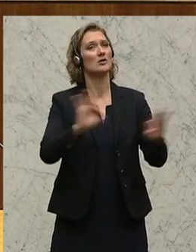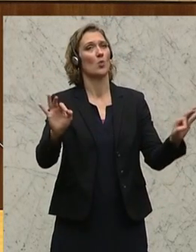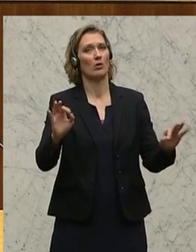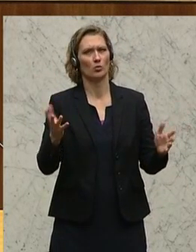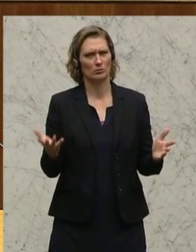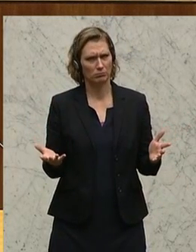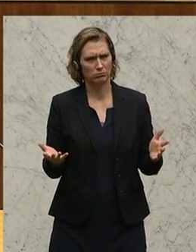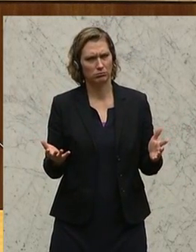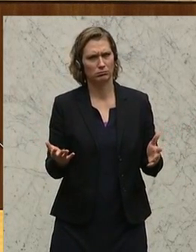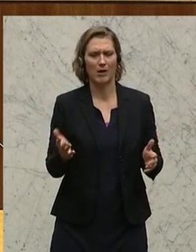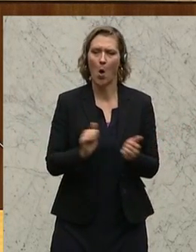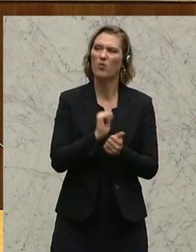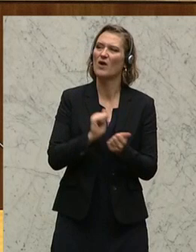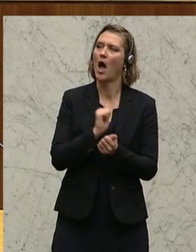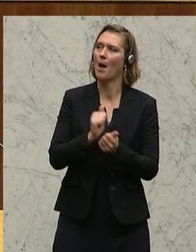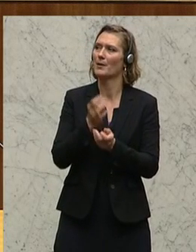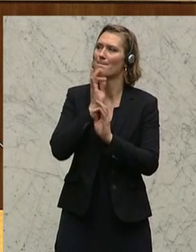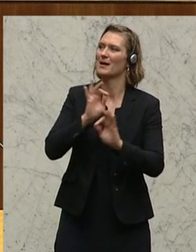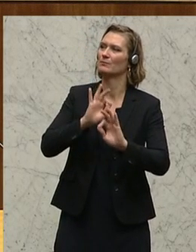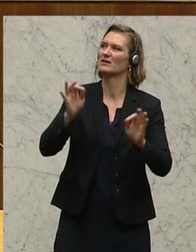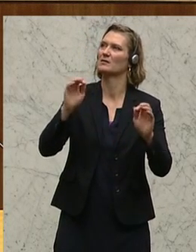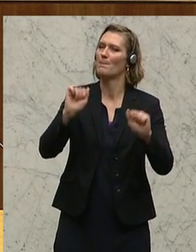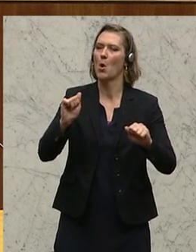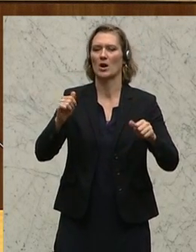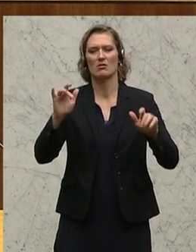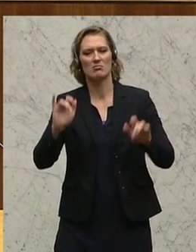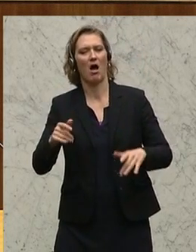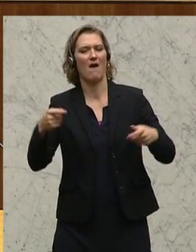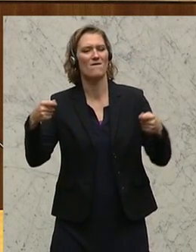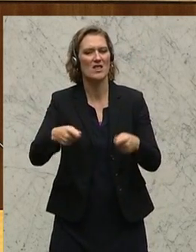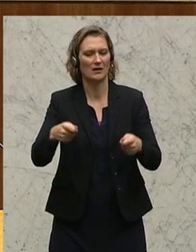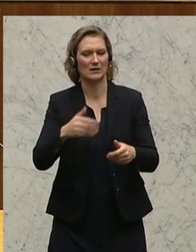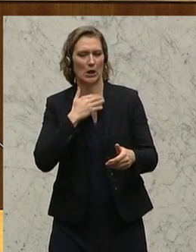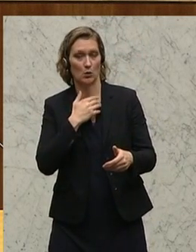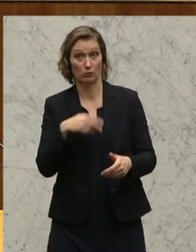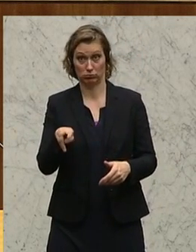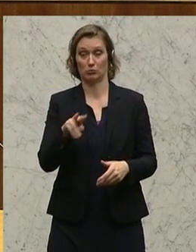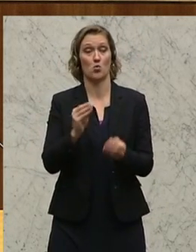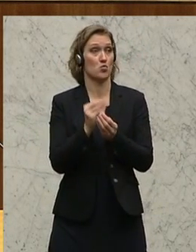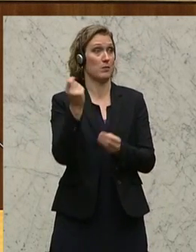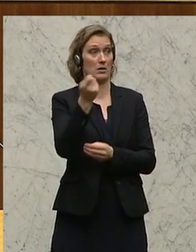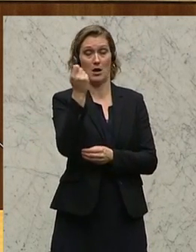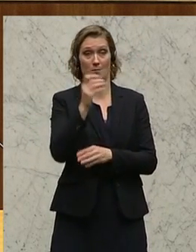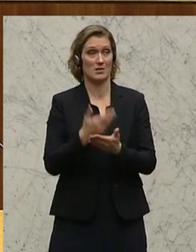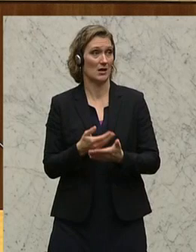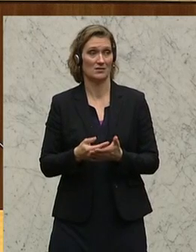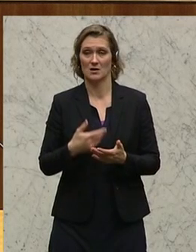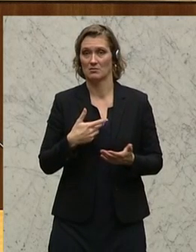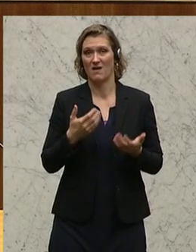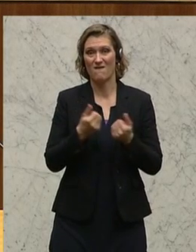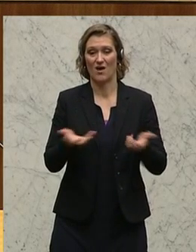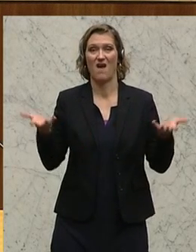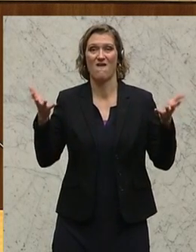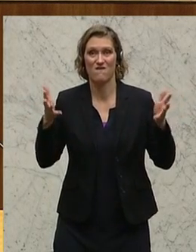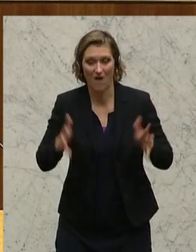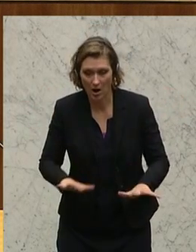ist und die Aufgaben bestmöglich finanziert sind, das halte ich für stark übertrieben. Deswegen, der freie